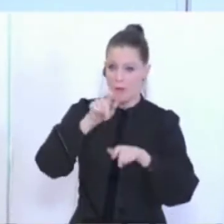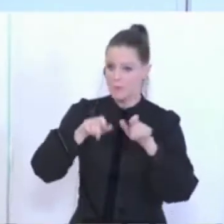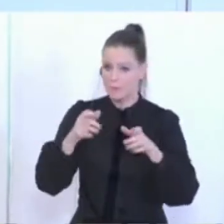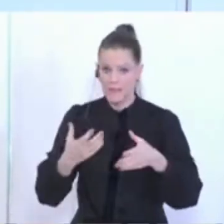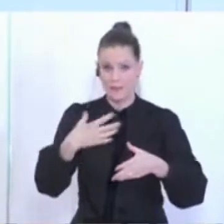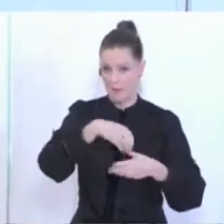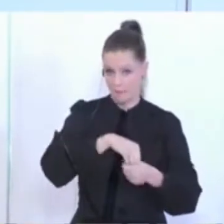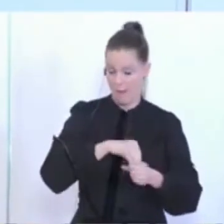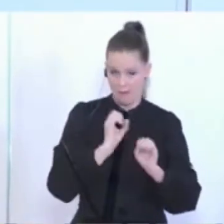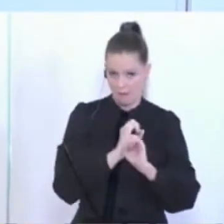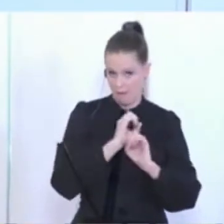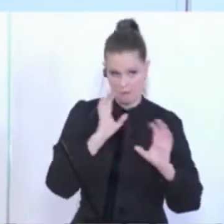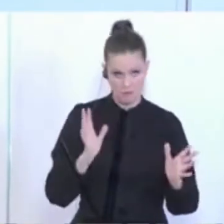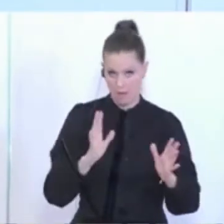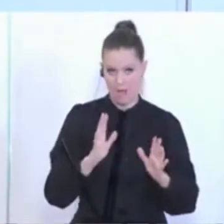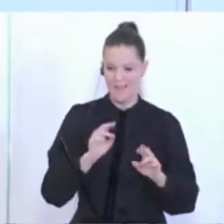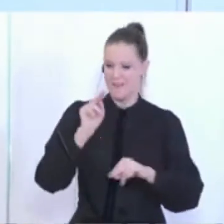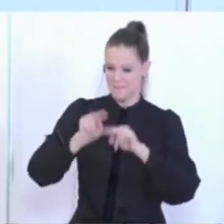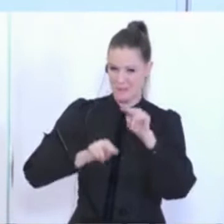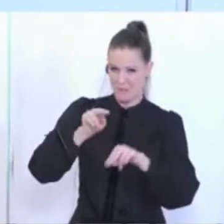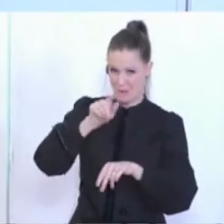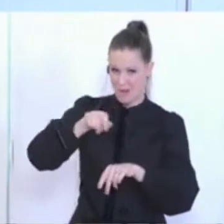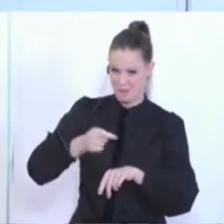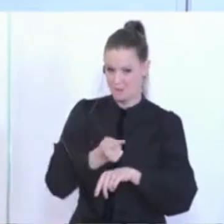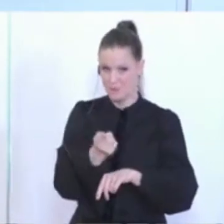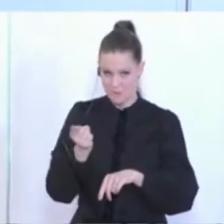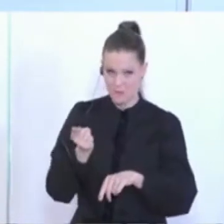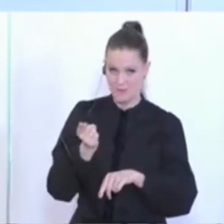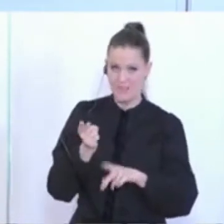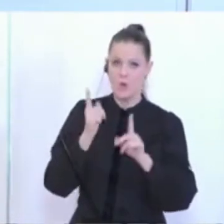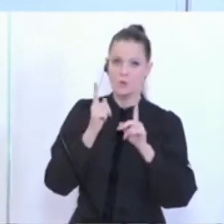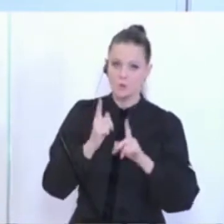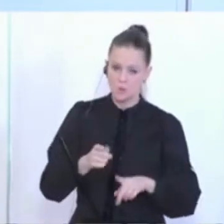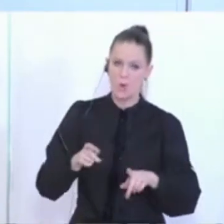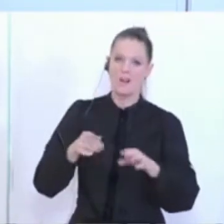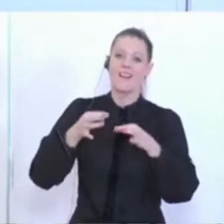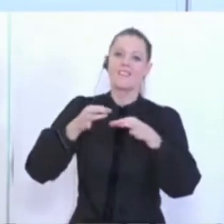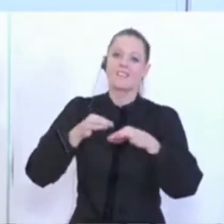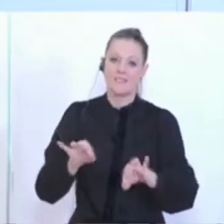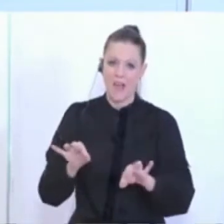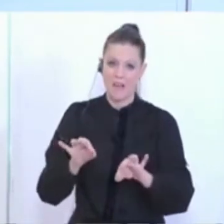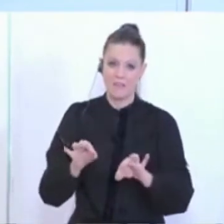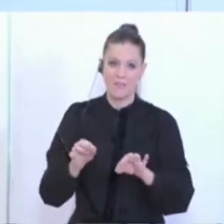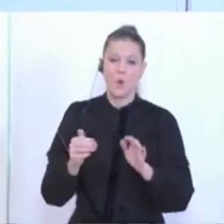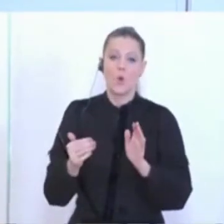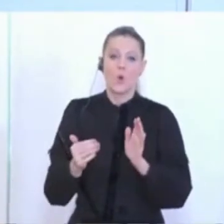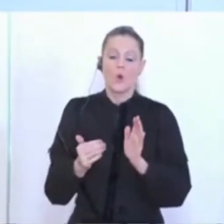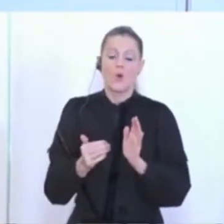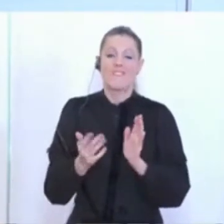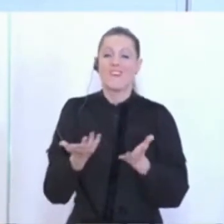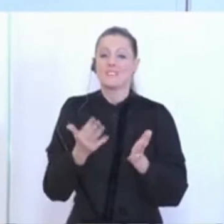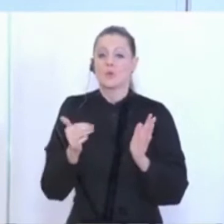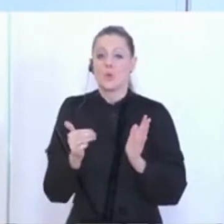gezählt werden. Diese, die Betreuerinnen und Betreuer sollen und dürfen im unbedingt nötigen Ausmaß hier